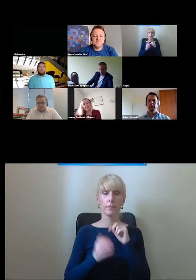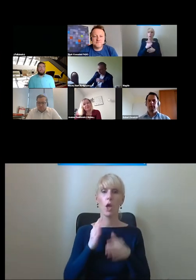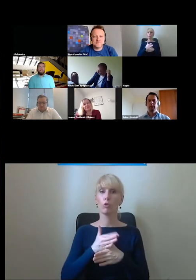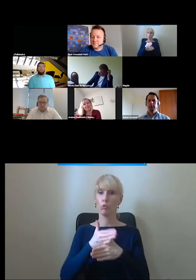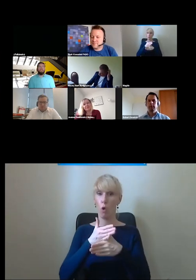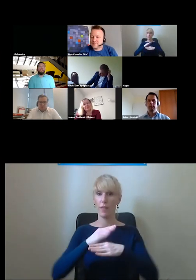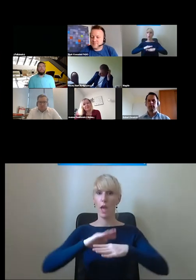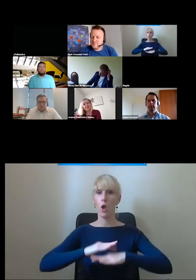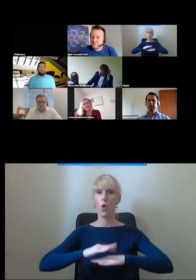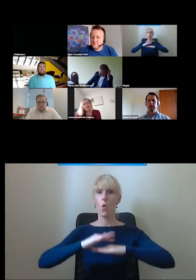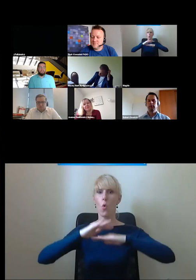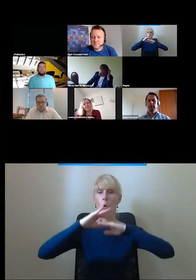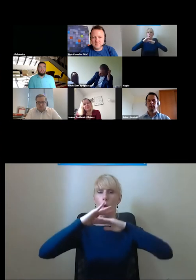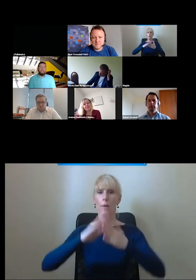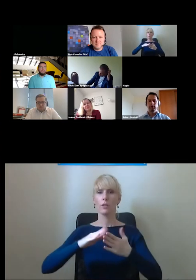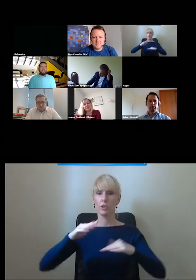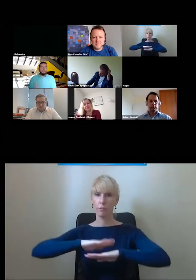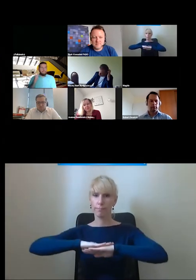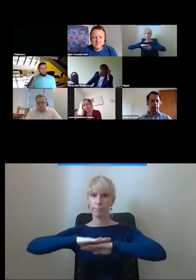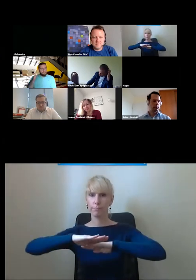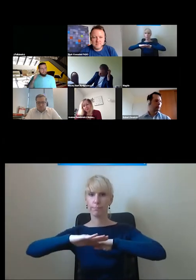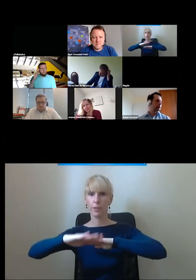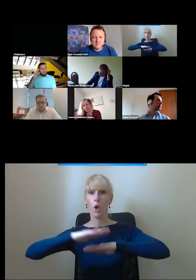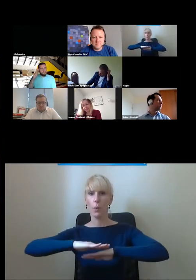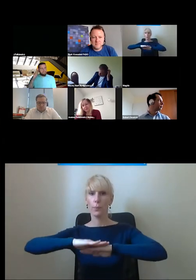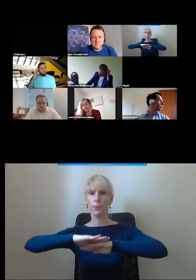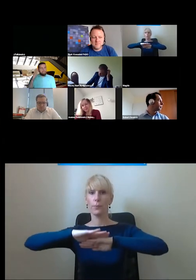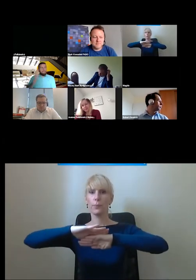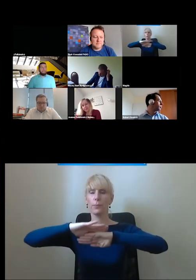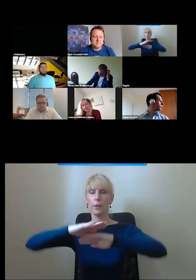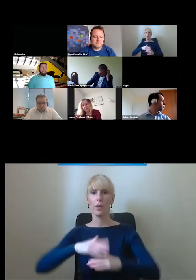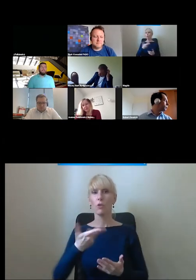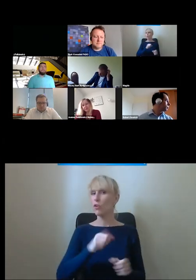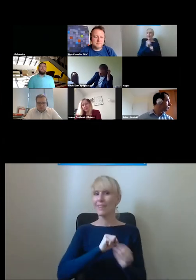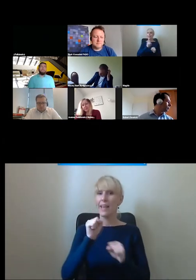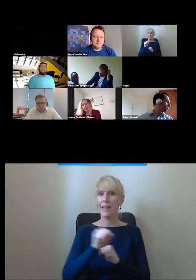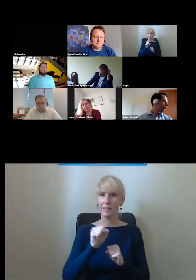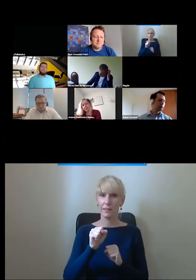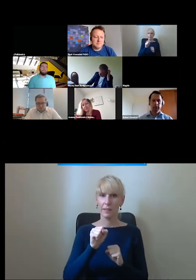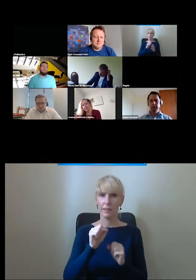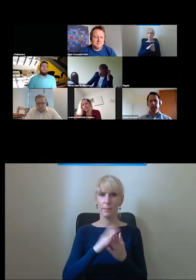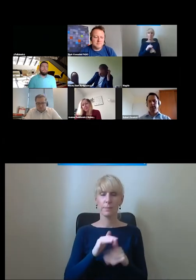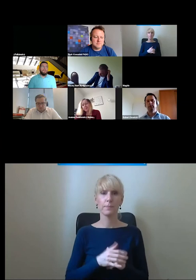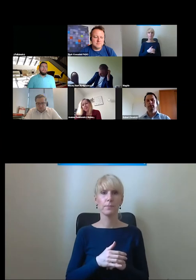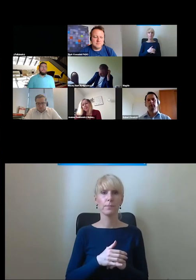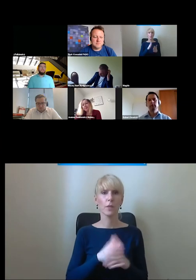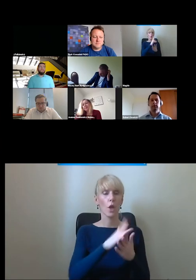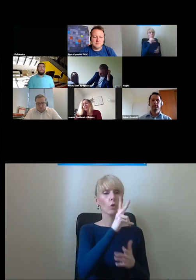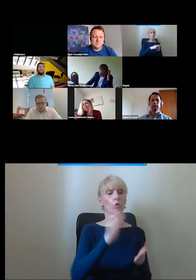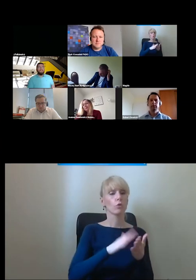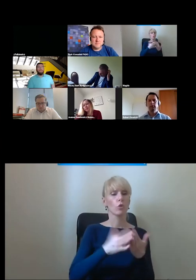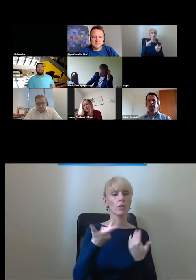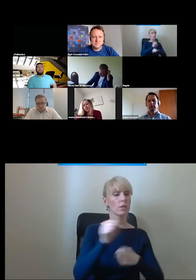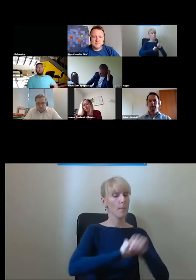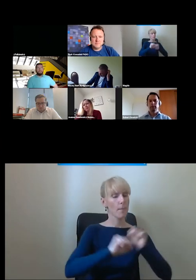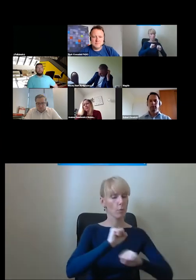jak i również te chodniki ruchome nie są osoby z niepełnosprawnością ruchu nie są w